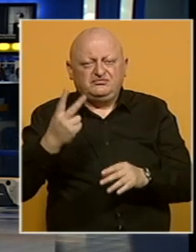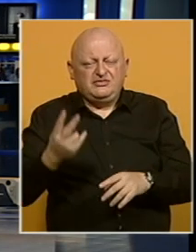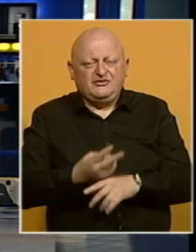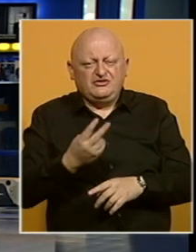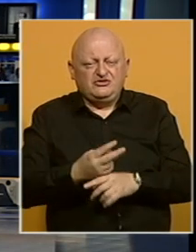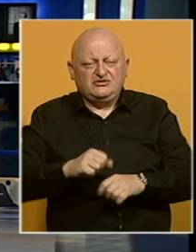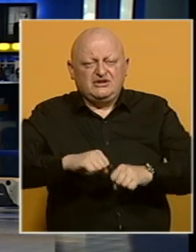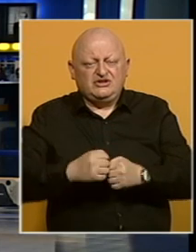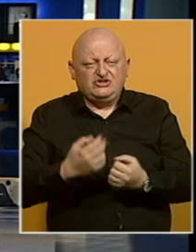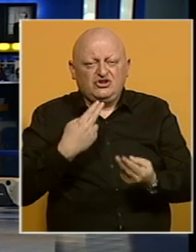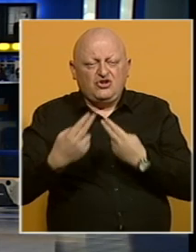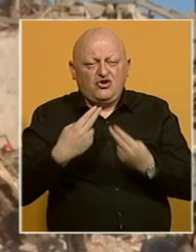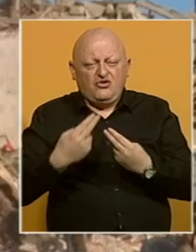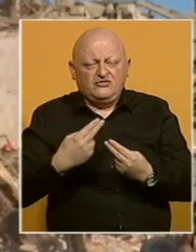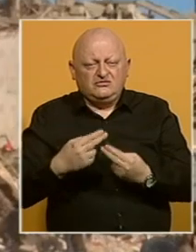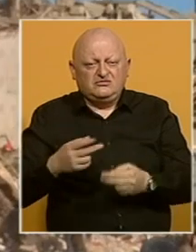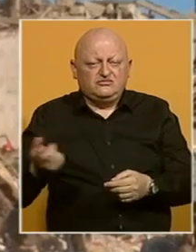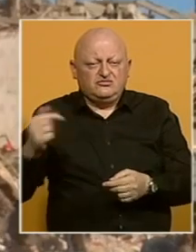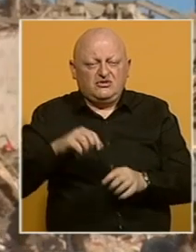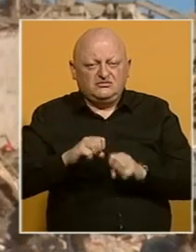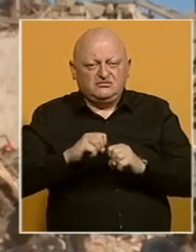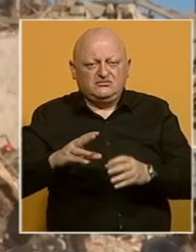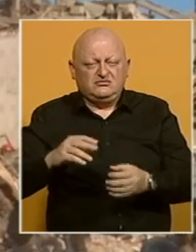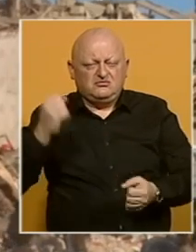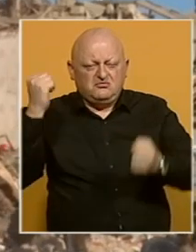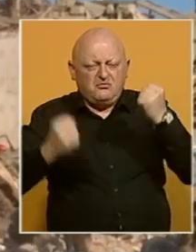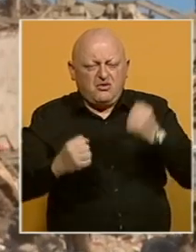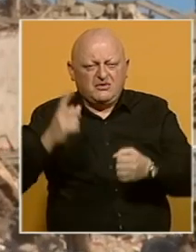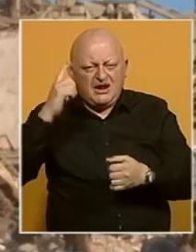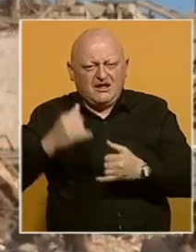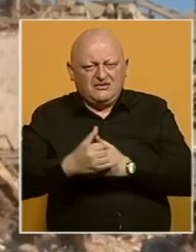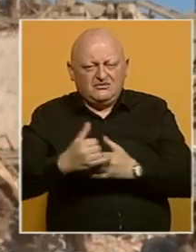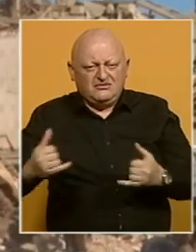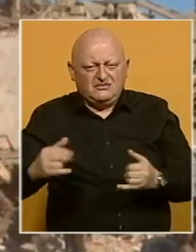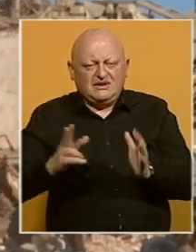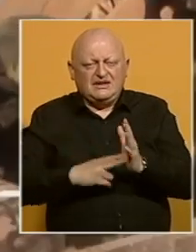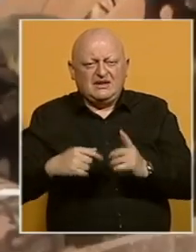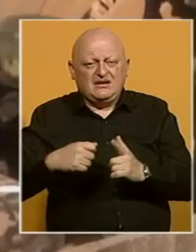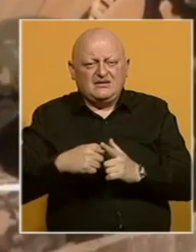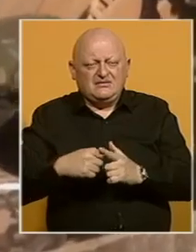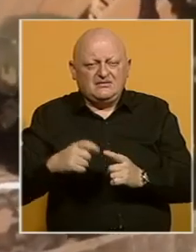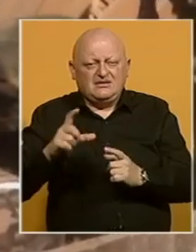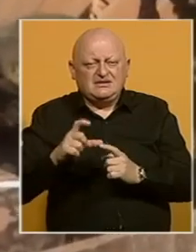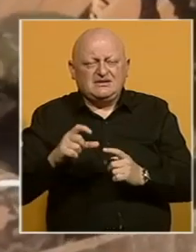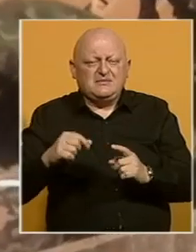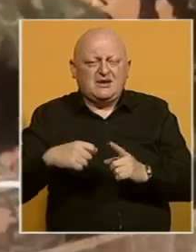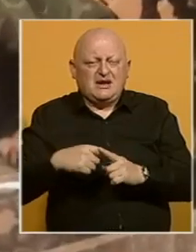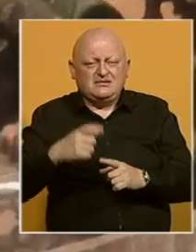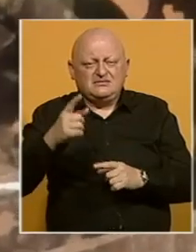zemlje za kršenje dogovora. Stižu izvješta i o bombardovanju glavnog grada Nagorno-Karabaha Stepan Kerta.